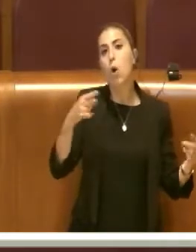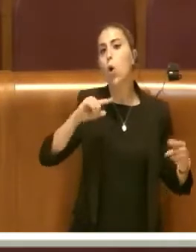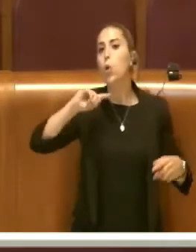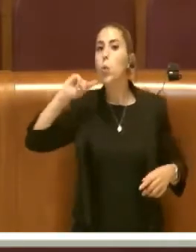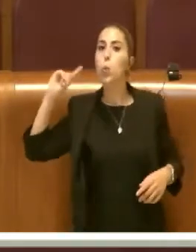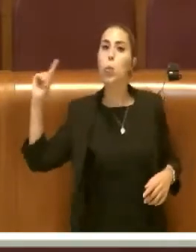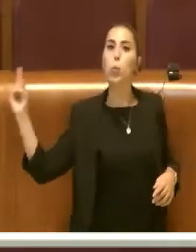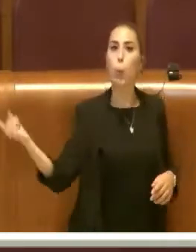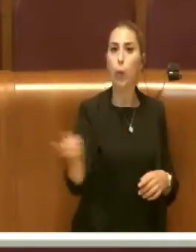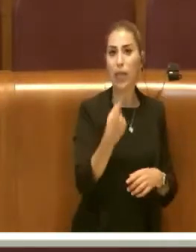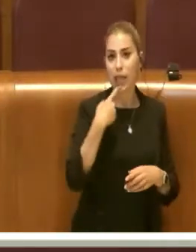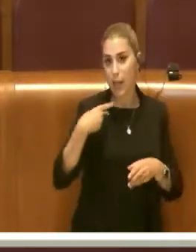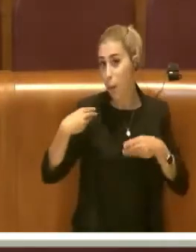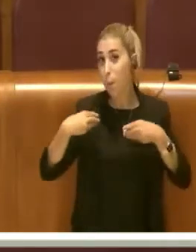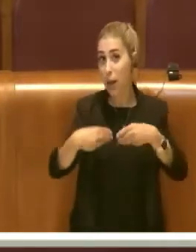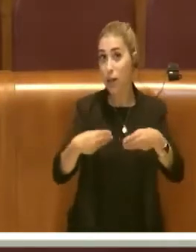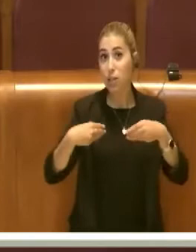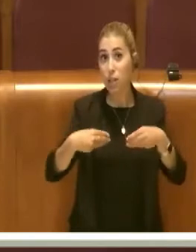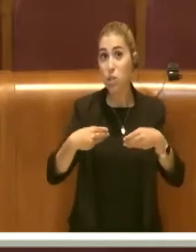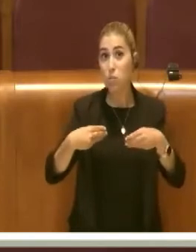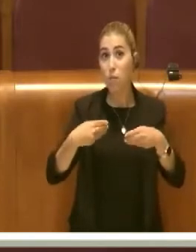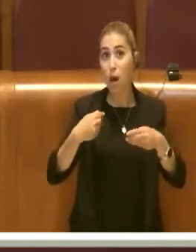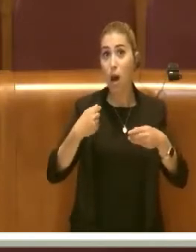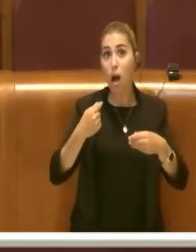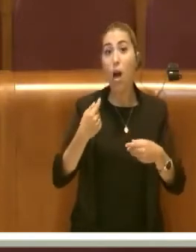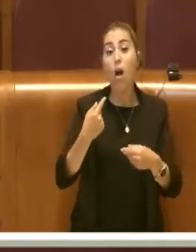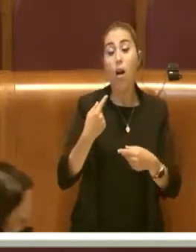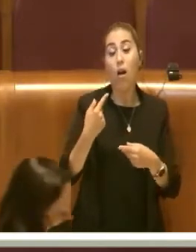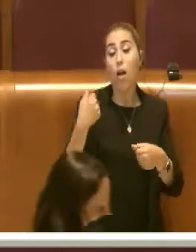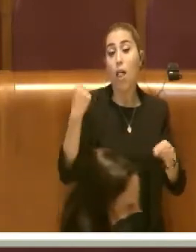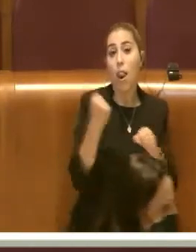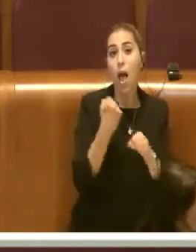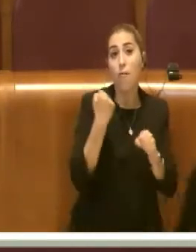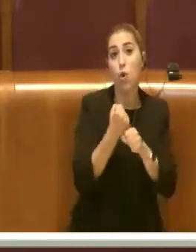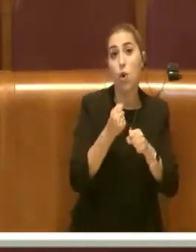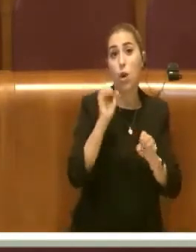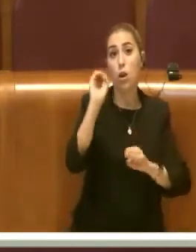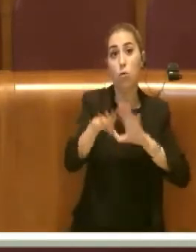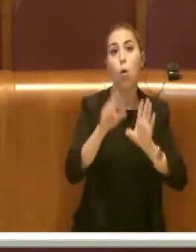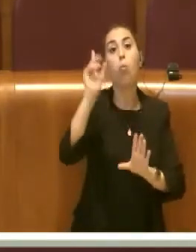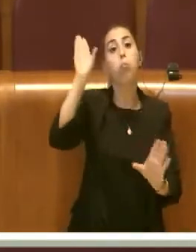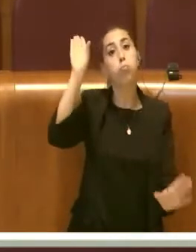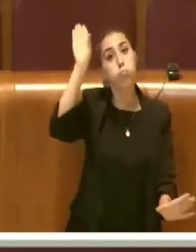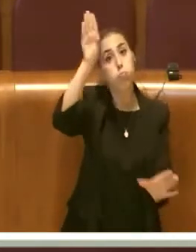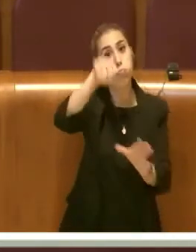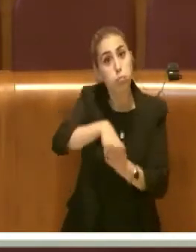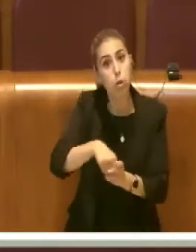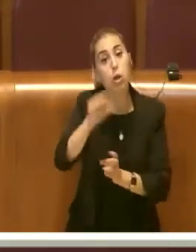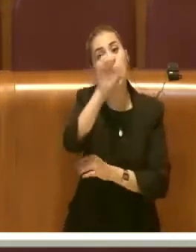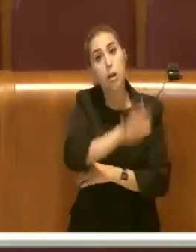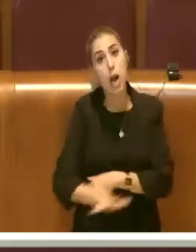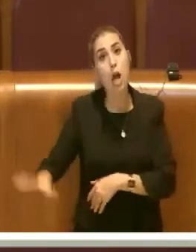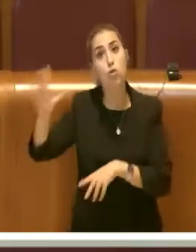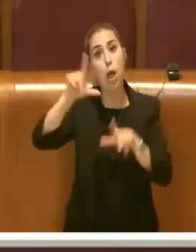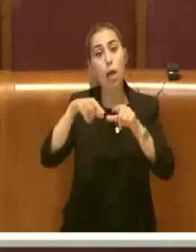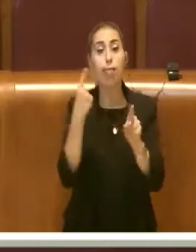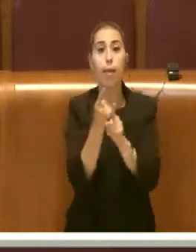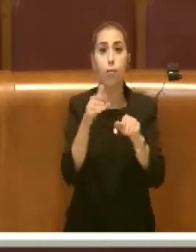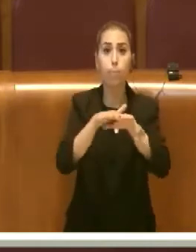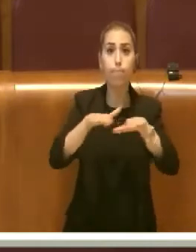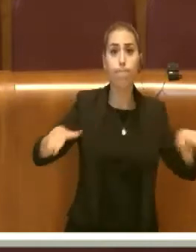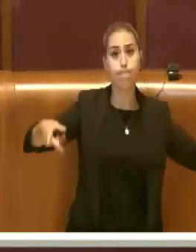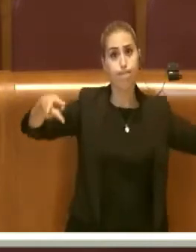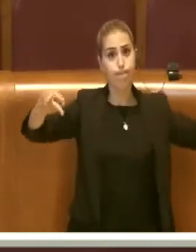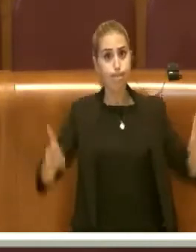istituzionali che hanno la gestione dei rifiuti, compresa la Regione, dovrebbero mettersi al tavolo e